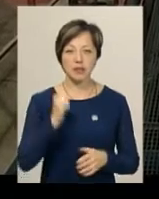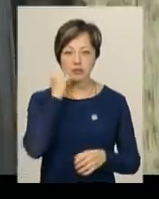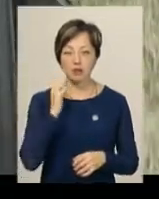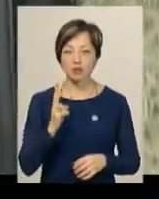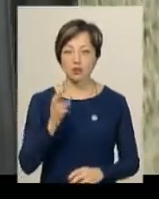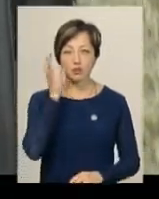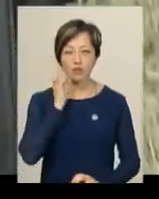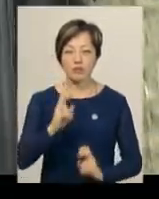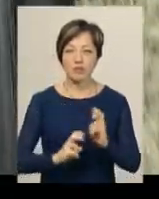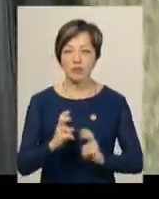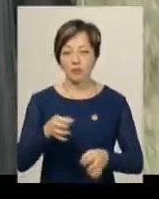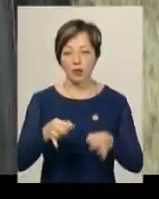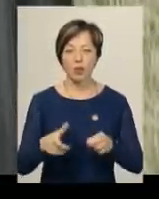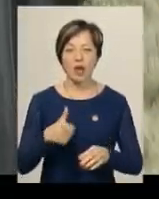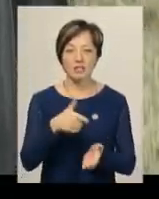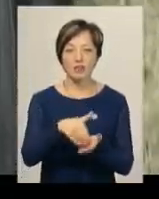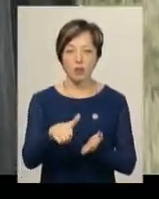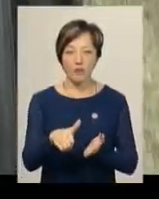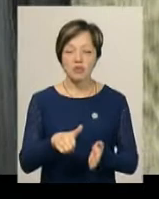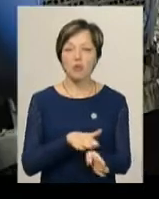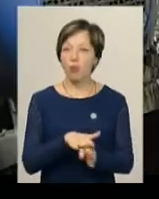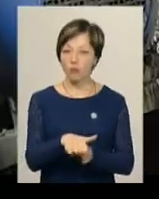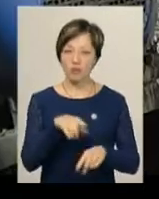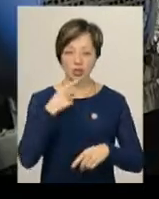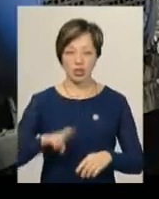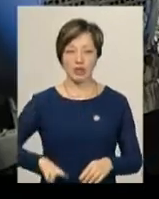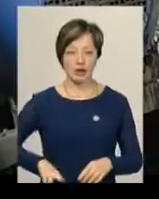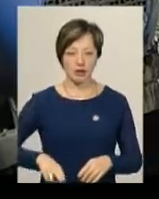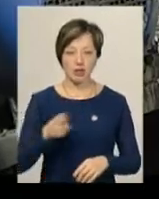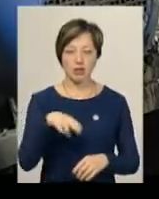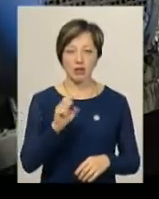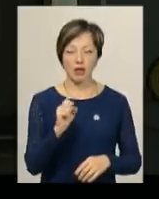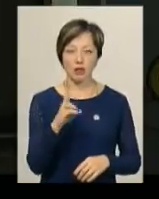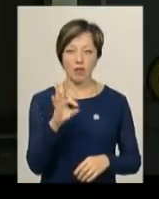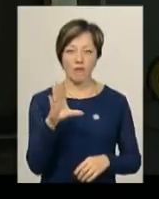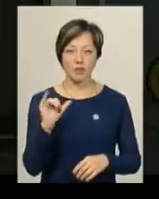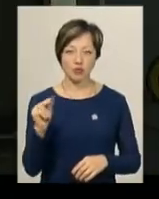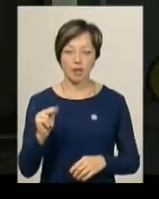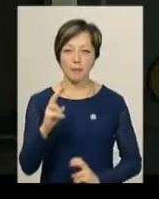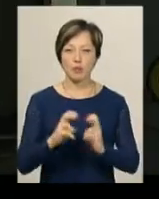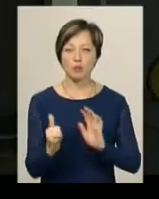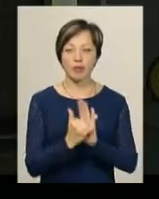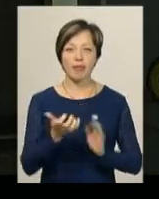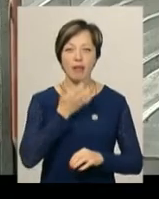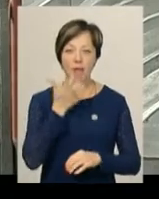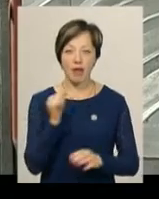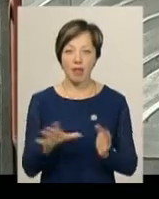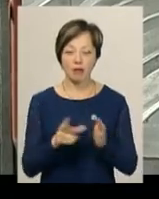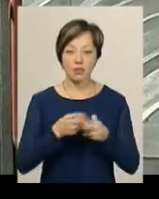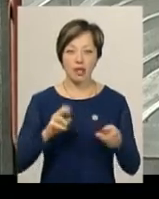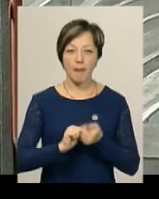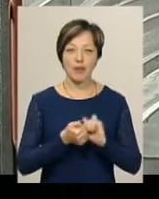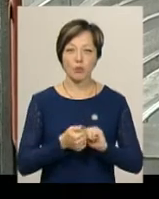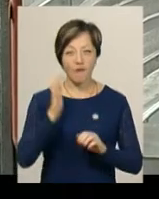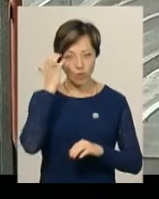Старокостянтинівська цукроварня від природного газу відмовилася майже повністю, каже директор Дмитро Данкович. На підприємстві встановили теплоелектростанцію на кам'яному